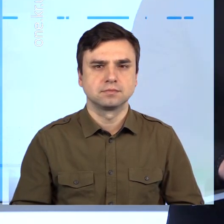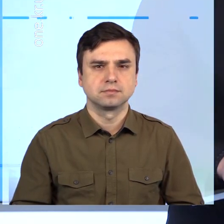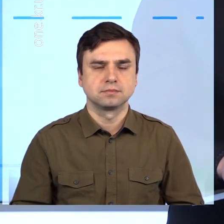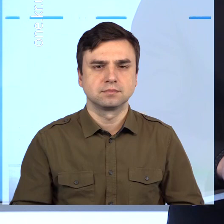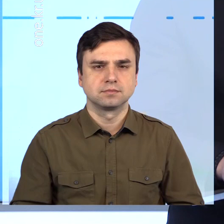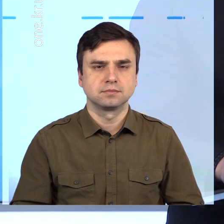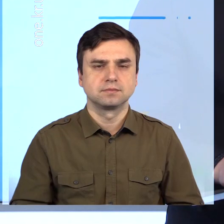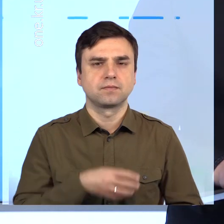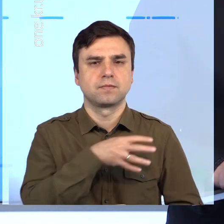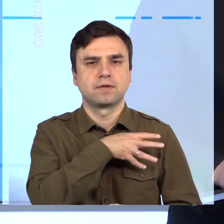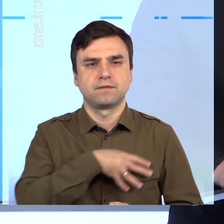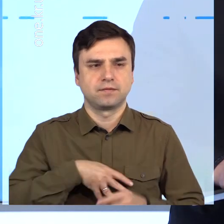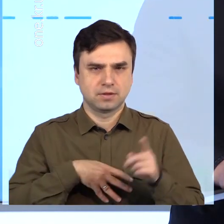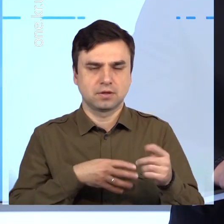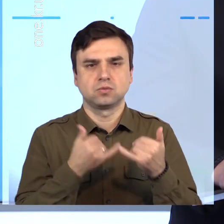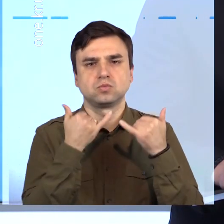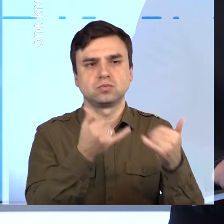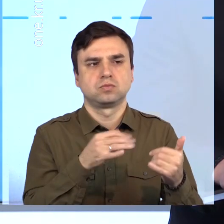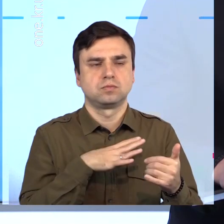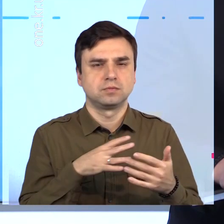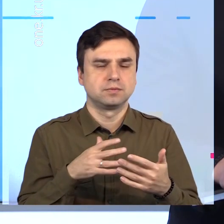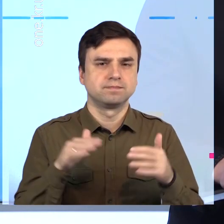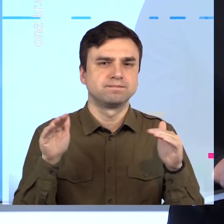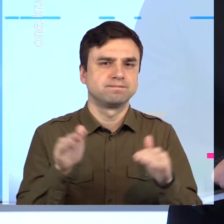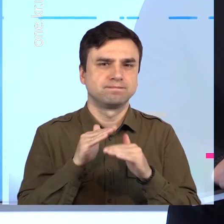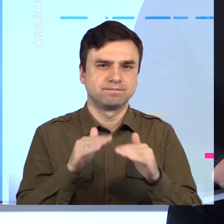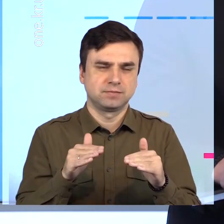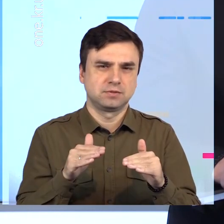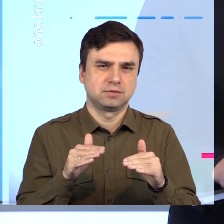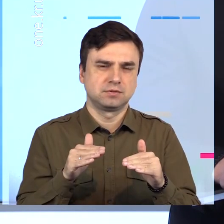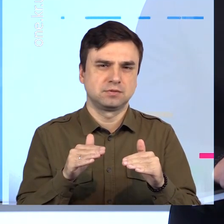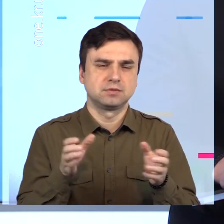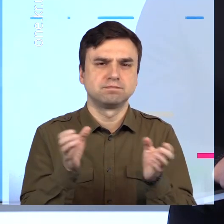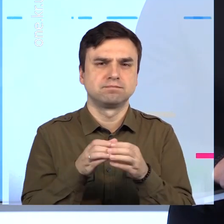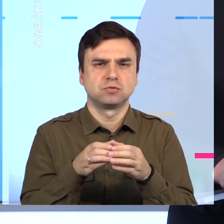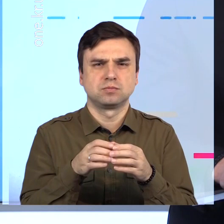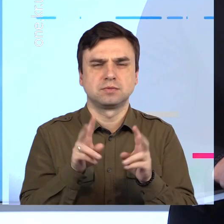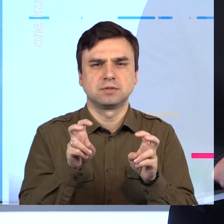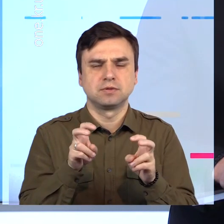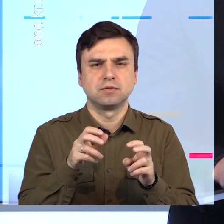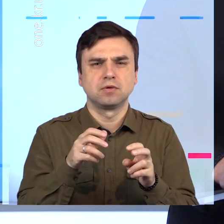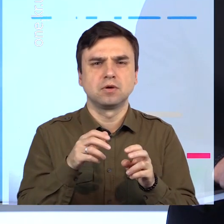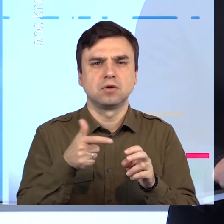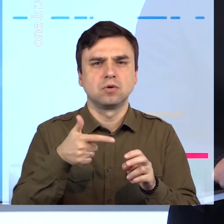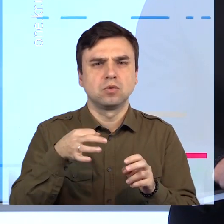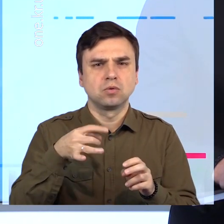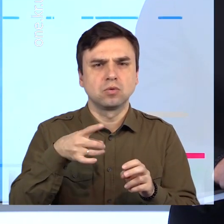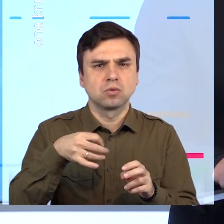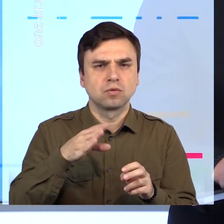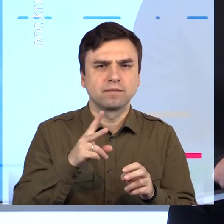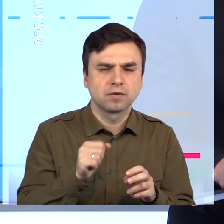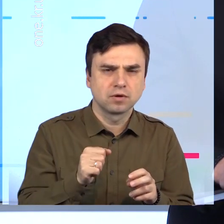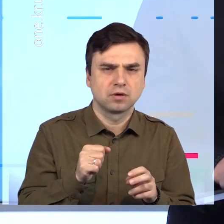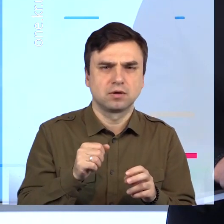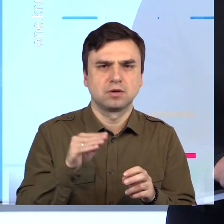Для ветеранів на святі виступили вокальні колективи «Горлиця», «Жайворонок» та «Барвінок» з місцевого палацу культури.